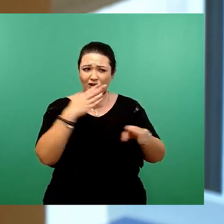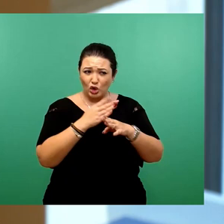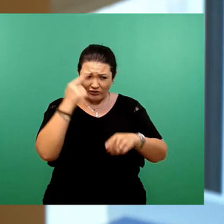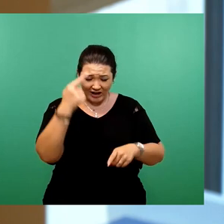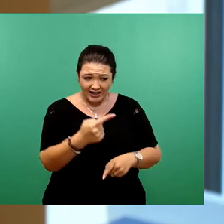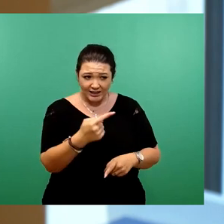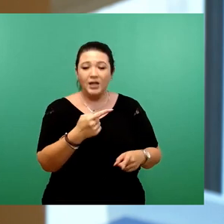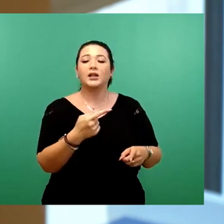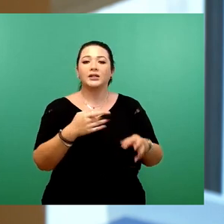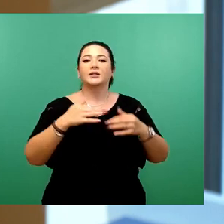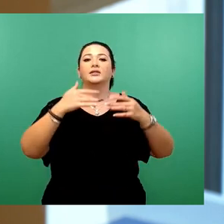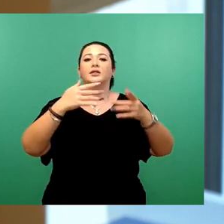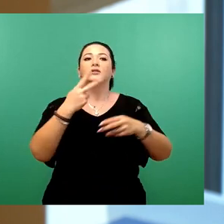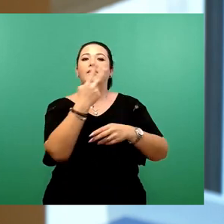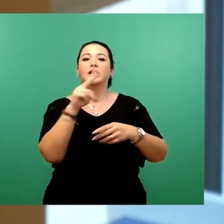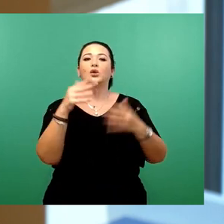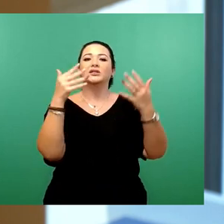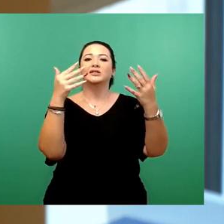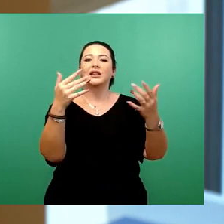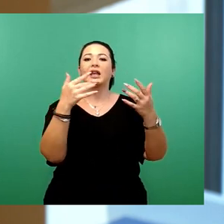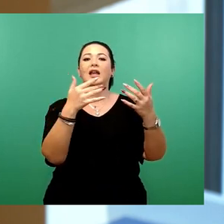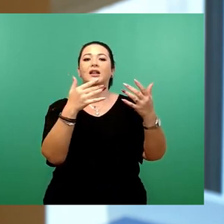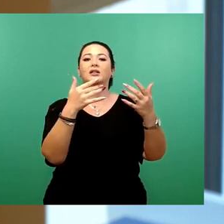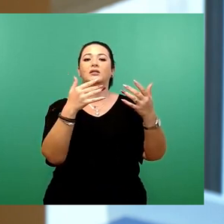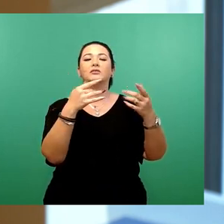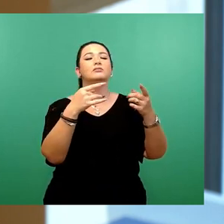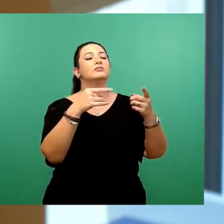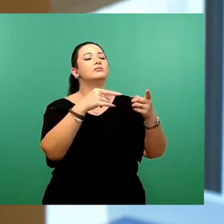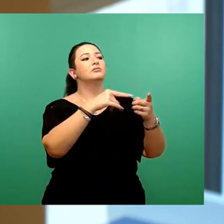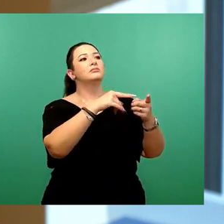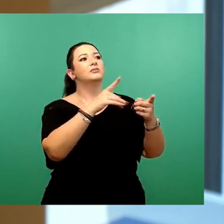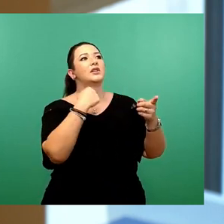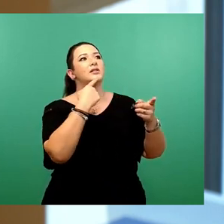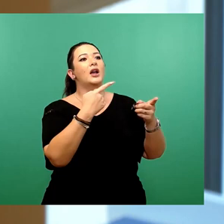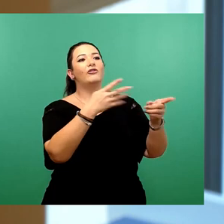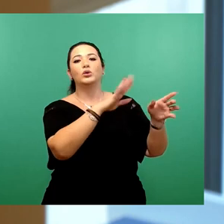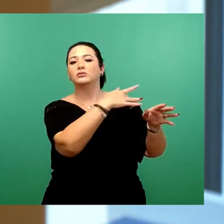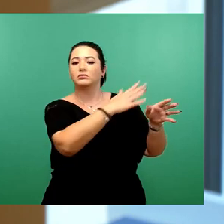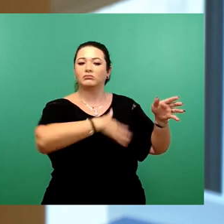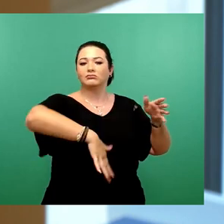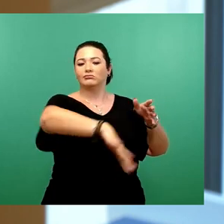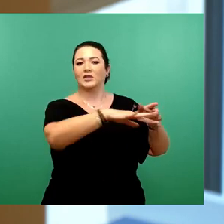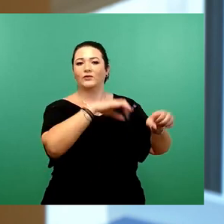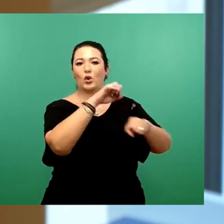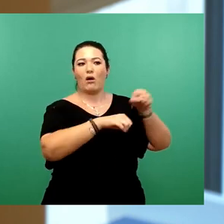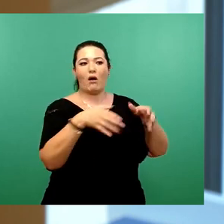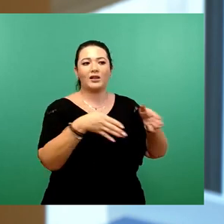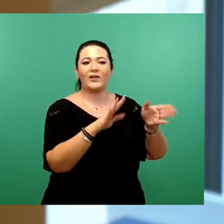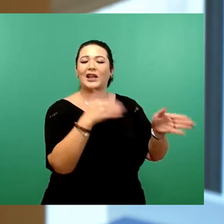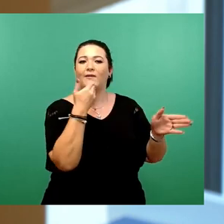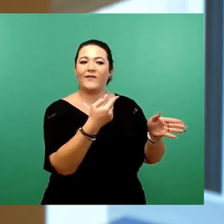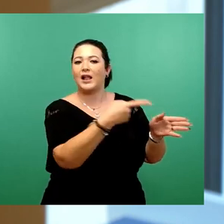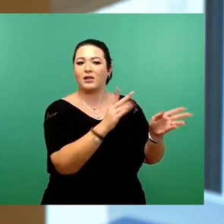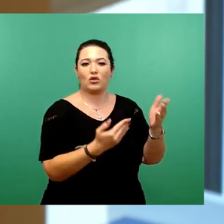der 2010 veröffentlichten Richtlinie Ära 2010 zur Ausgestaltung von richtlinienkonformen Radwegen empfohlen wird und welche Auswirkungen